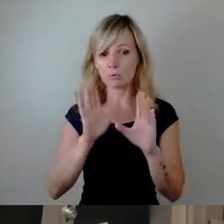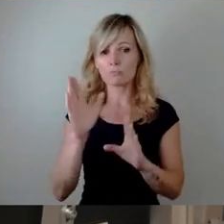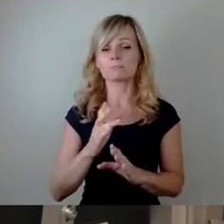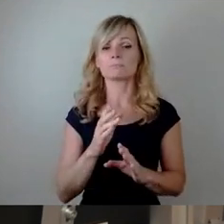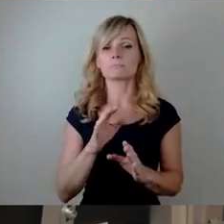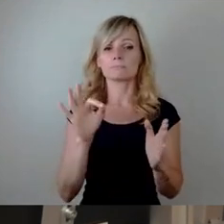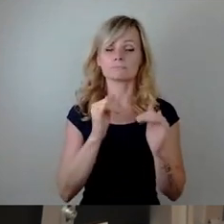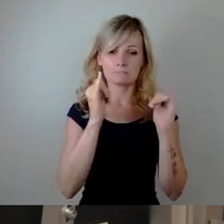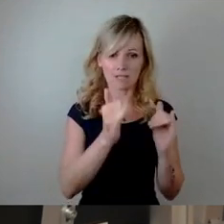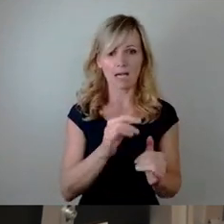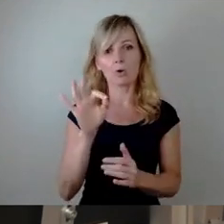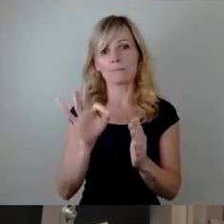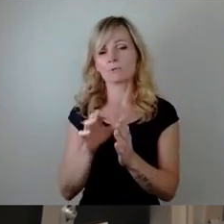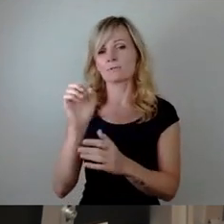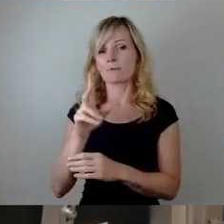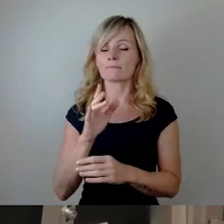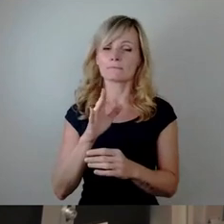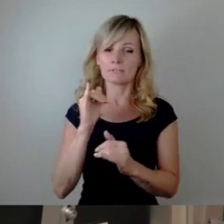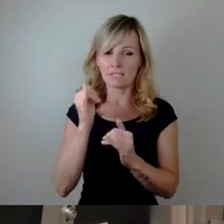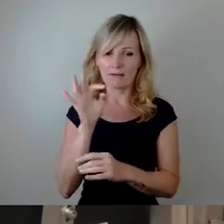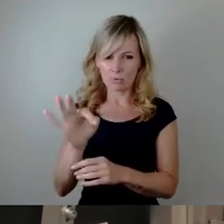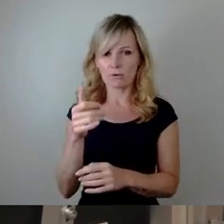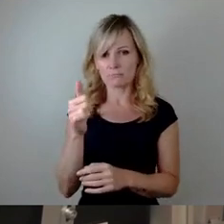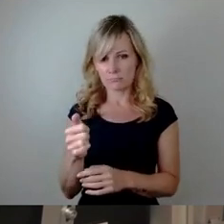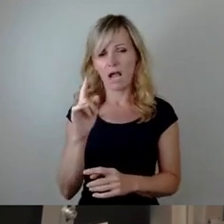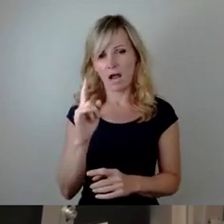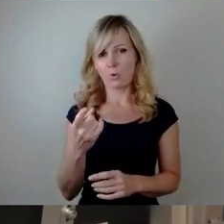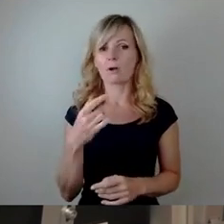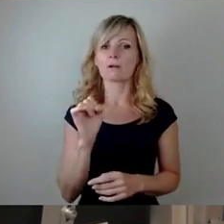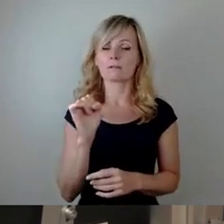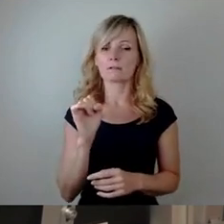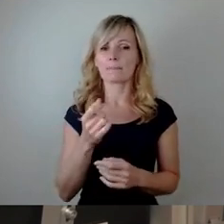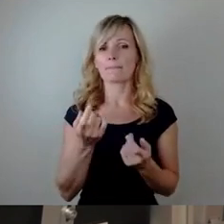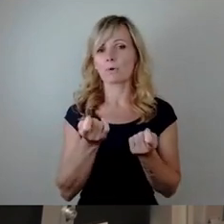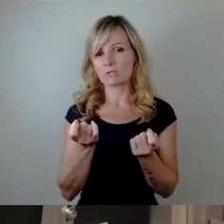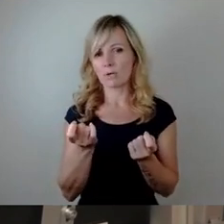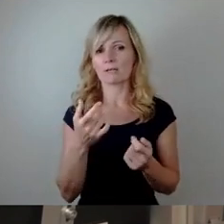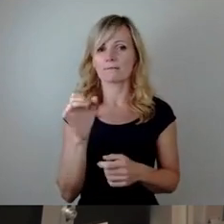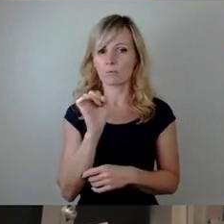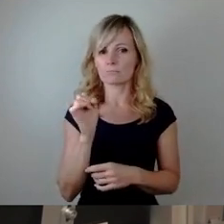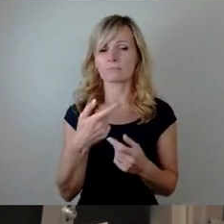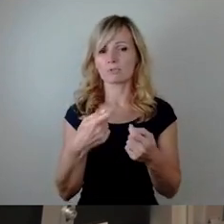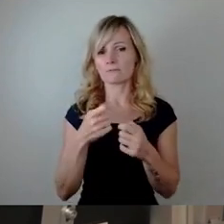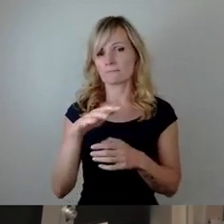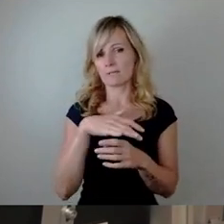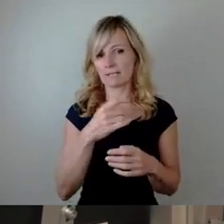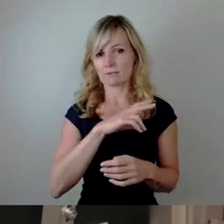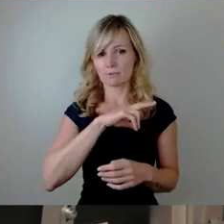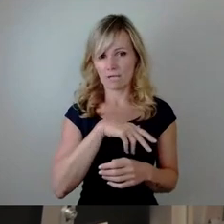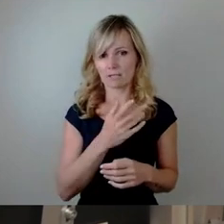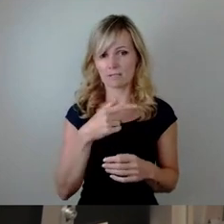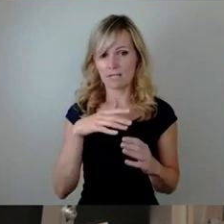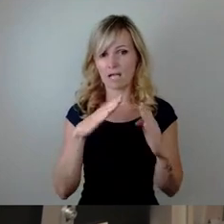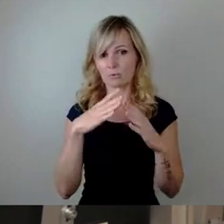dieses Monitoring beinhaltet, aus einem ganz einfachen Grund. Wir wissen, dass der Geschäftsbereich Soziales im Haushalt, wie auf allen anderen politischen